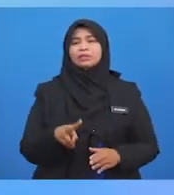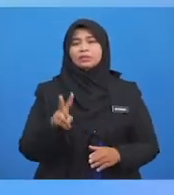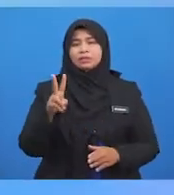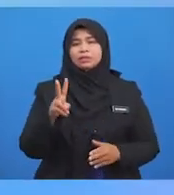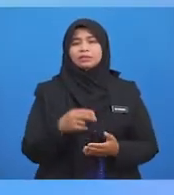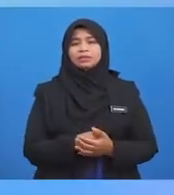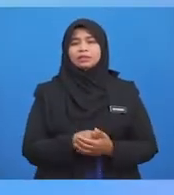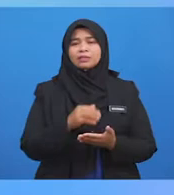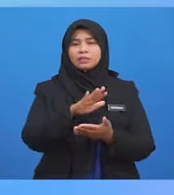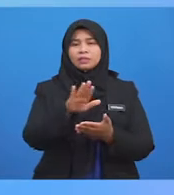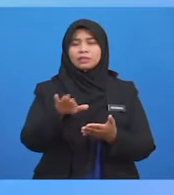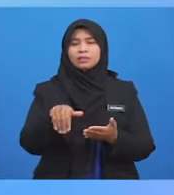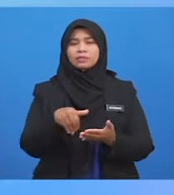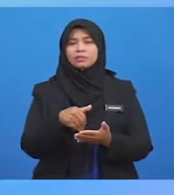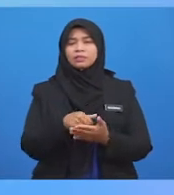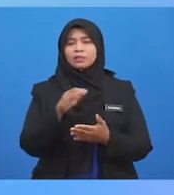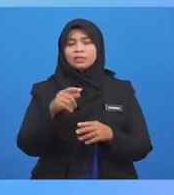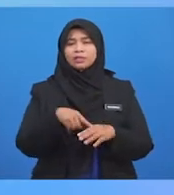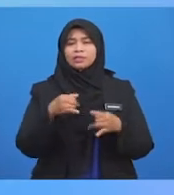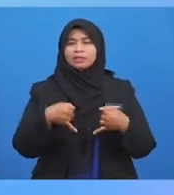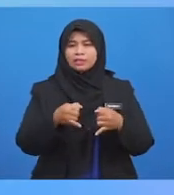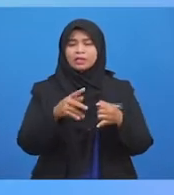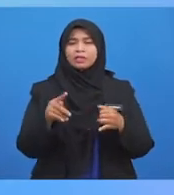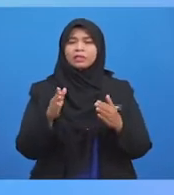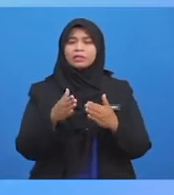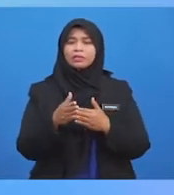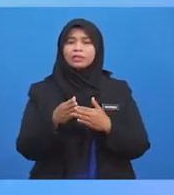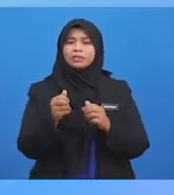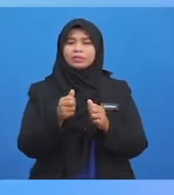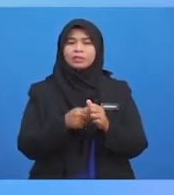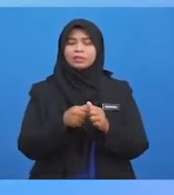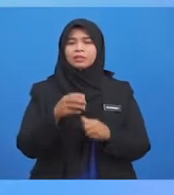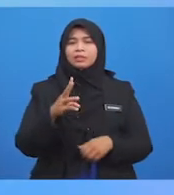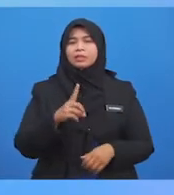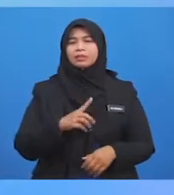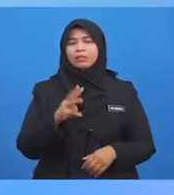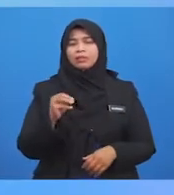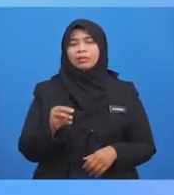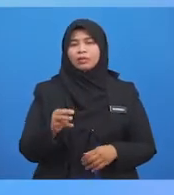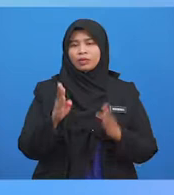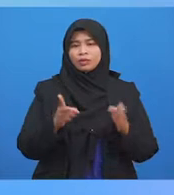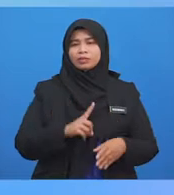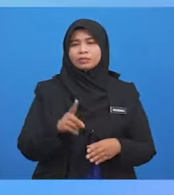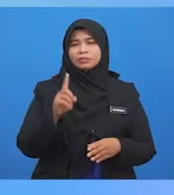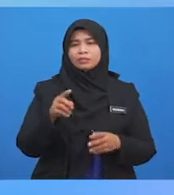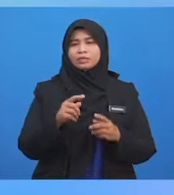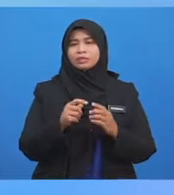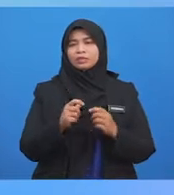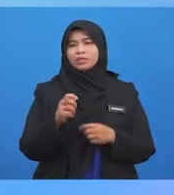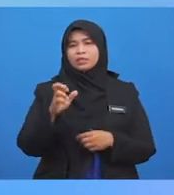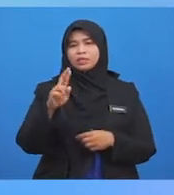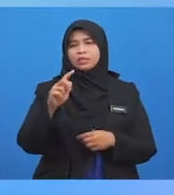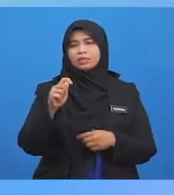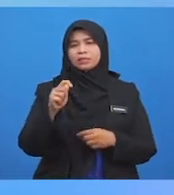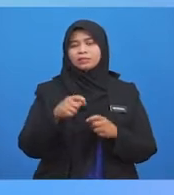'amalat Yang Dijalankan Oleh Setiap Muslim Mestilah Berteraskan Kepada Keimanan